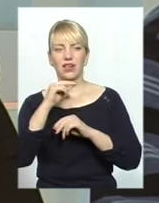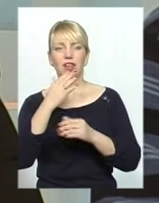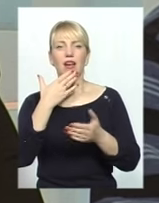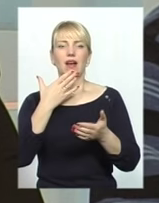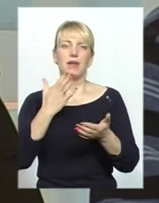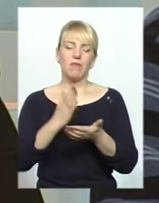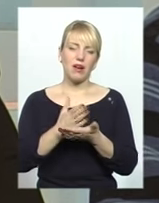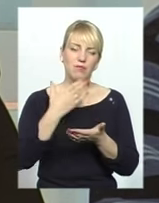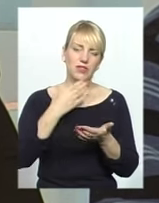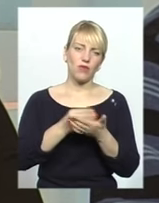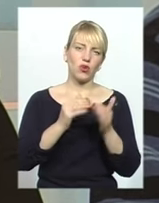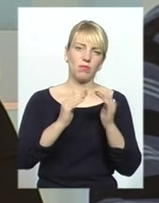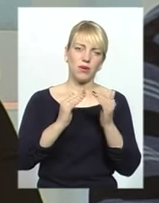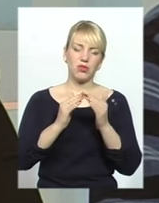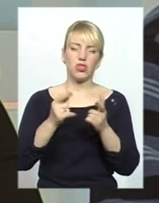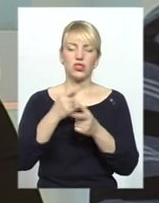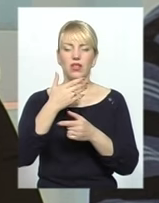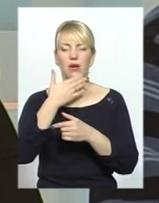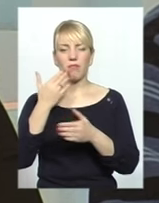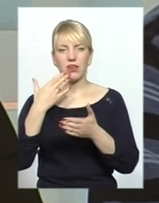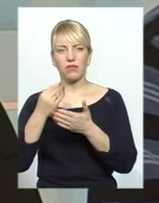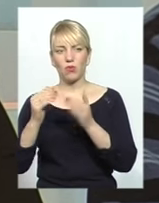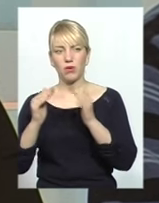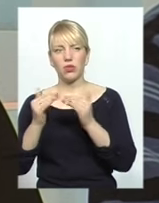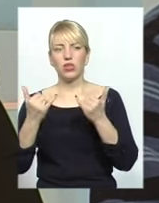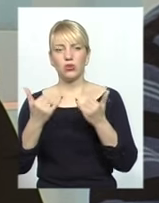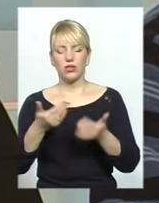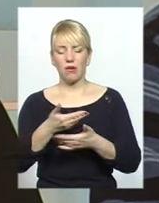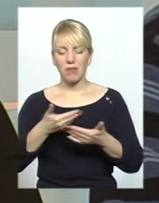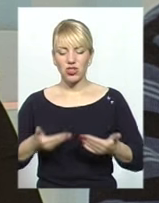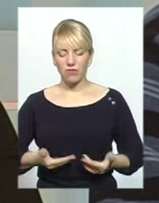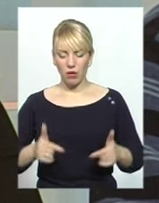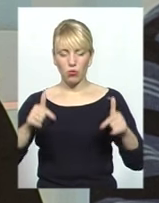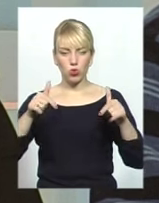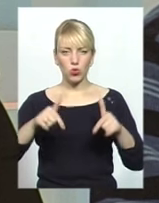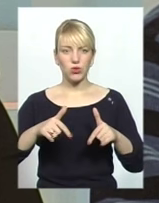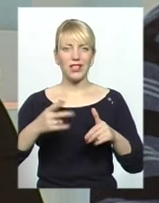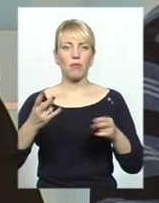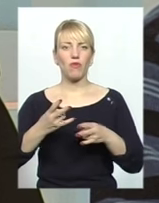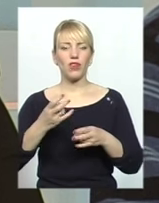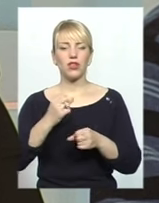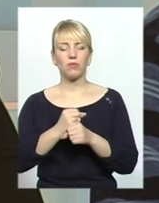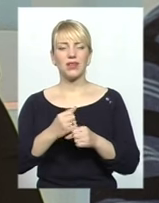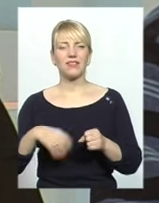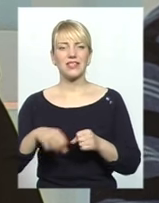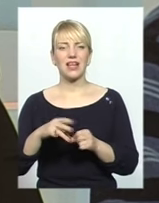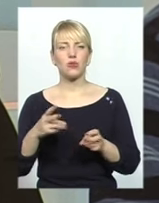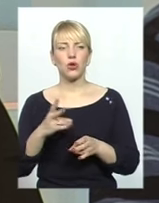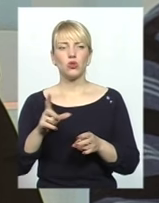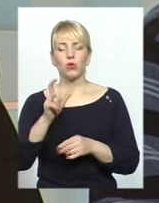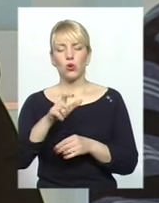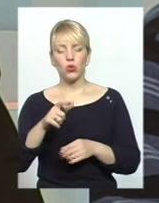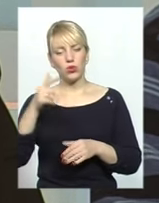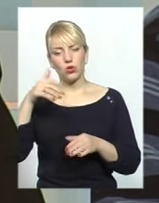маємо ми своїх приміщень, але ми сьогодні живемо тут і мусимо робити все необхідне для того, щоб люди розуміли один одного.